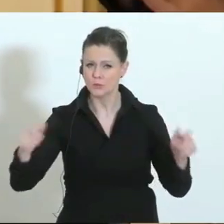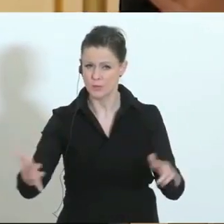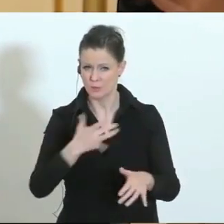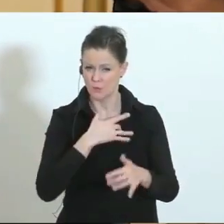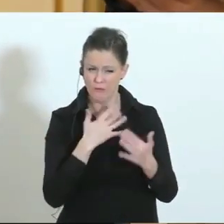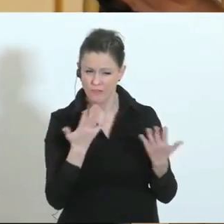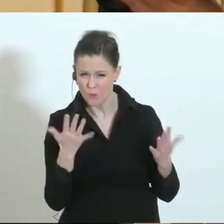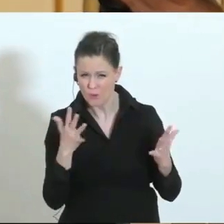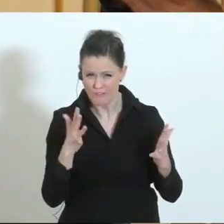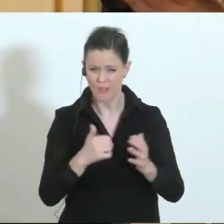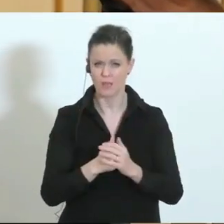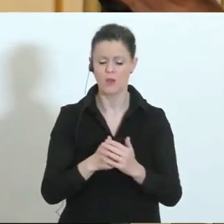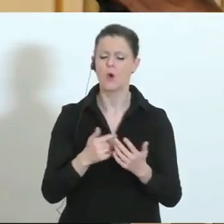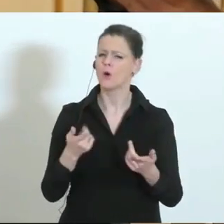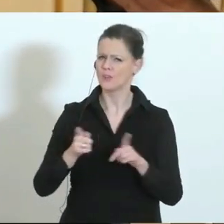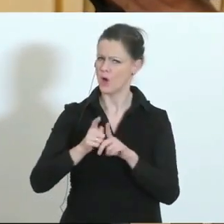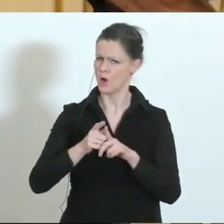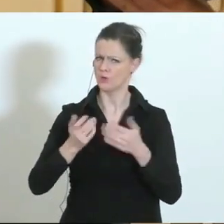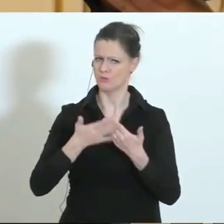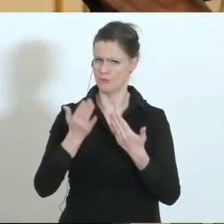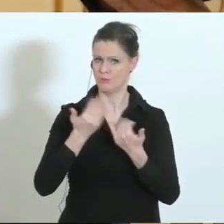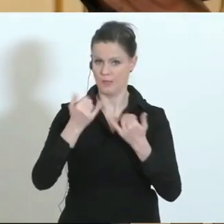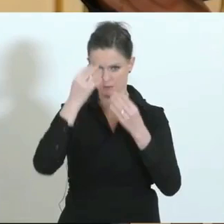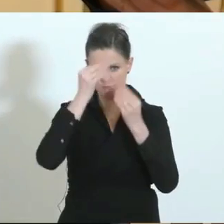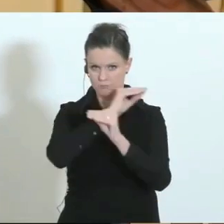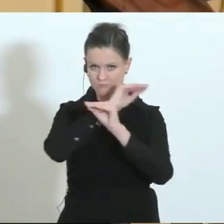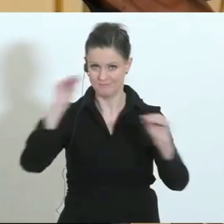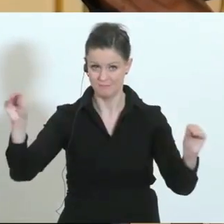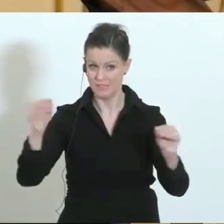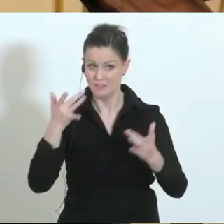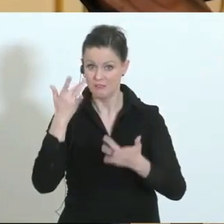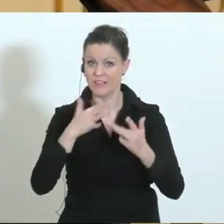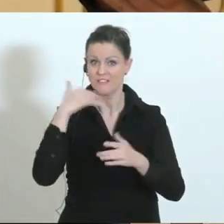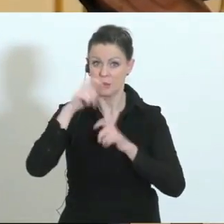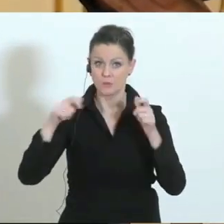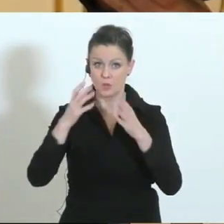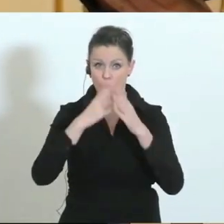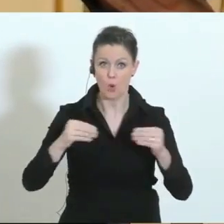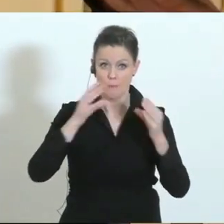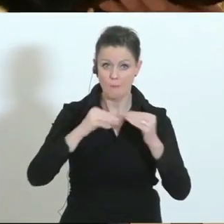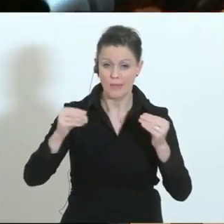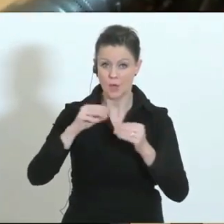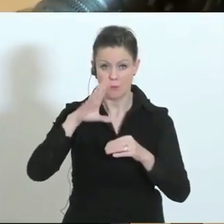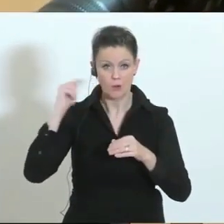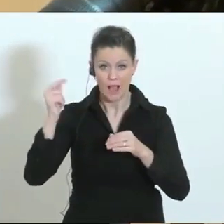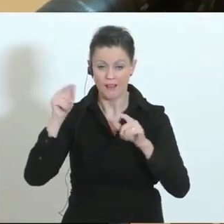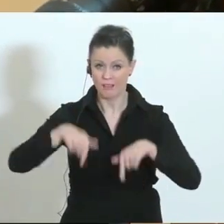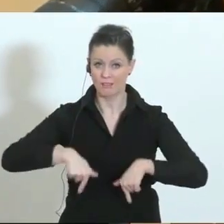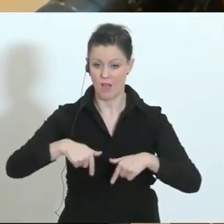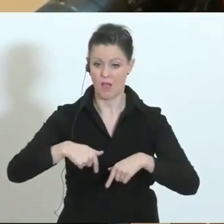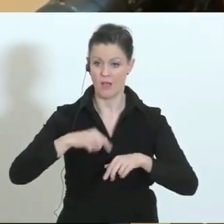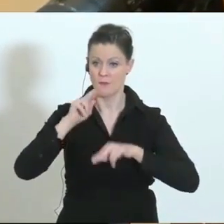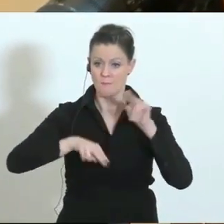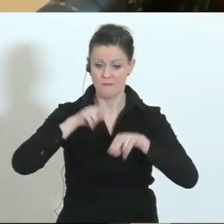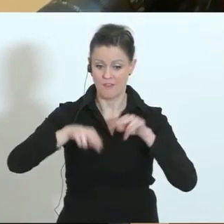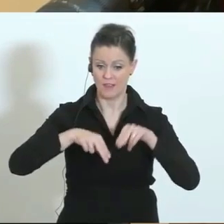Frage ist nicht die Befürchtung, wenn Sie das jetzt ankündigen, dass sich womöglich viele Rumänern, Bulgaren, die in Österreich als Pfleger arbeiten, sich jetzt schnell